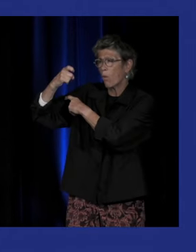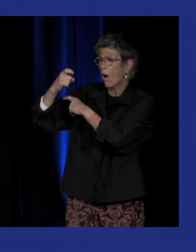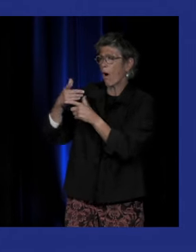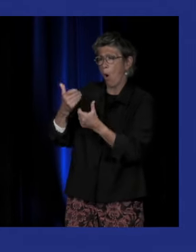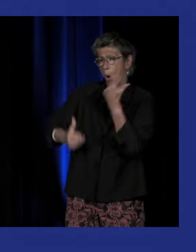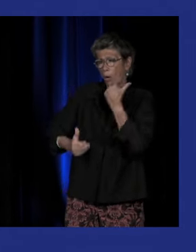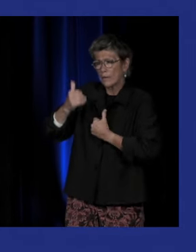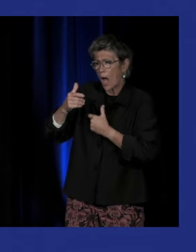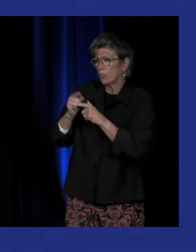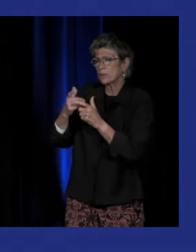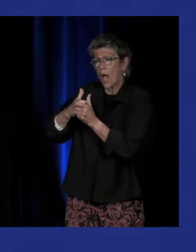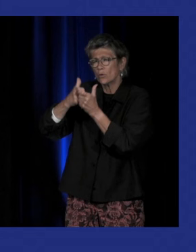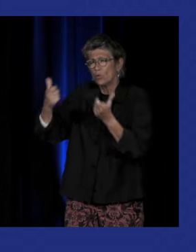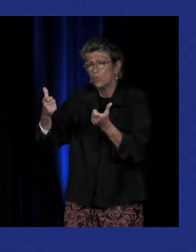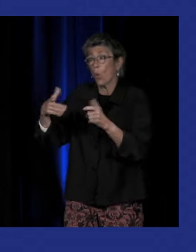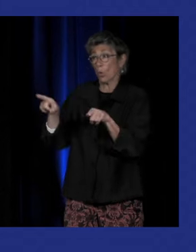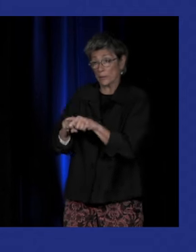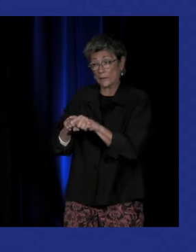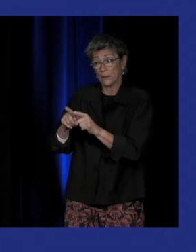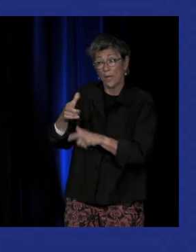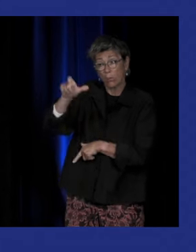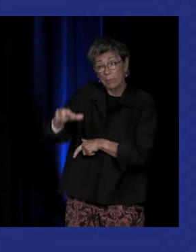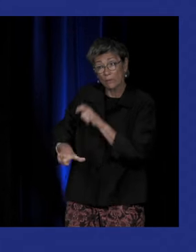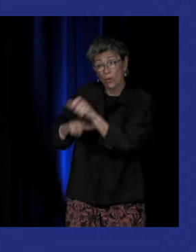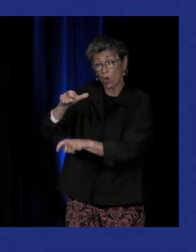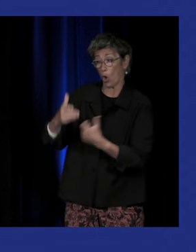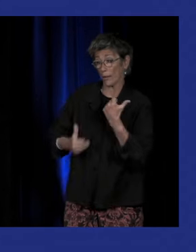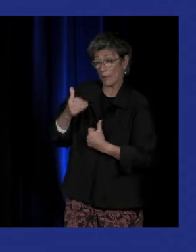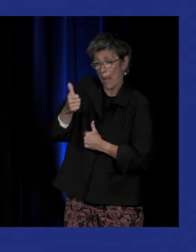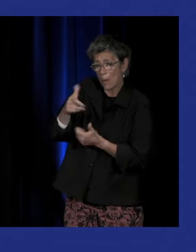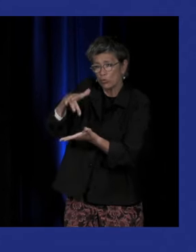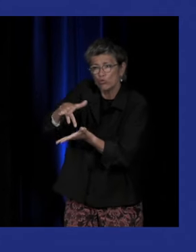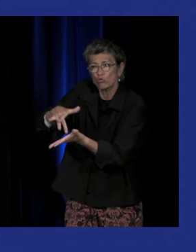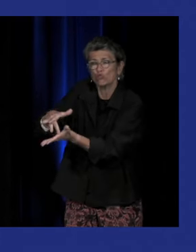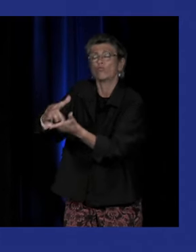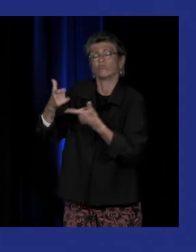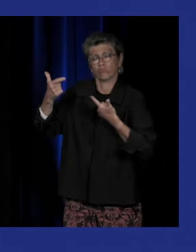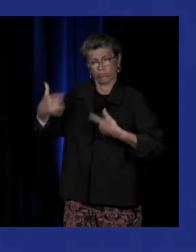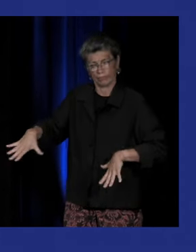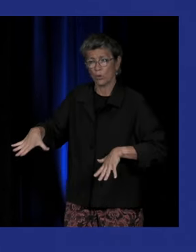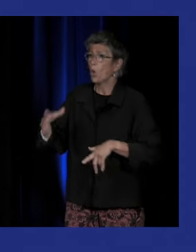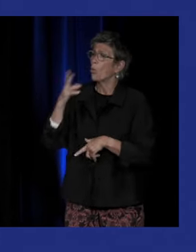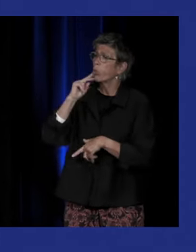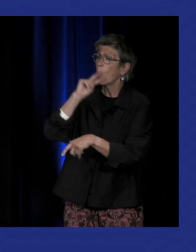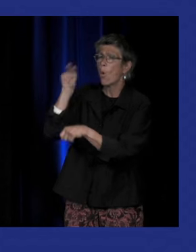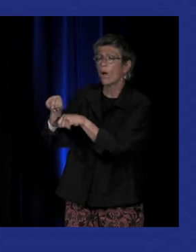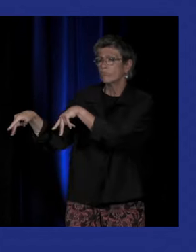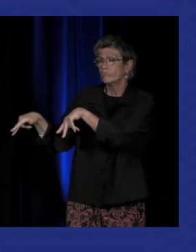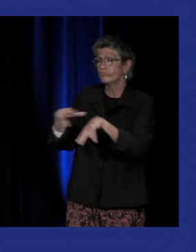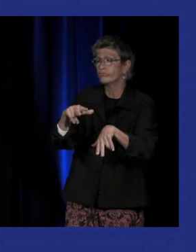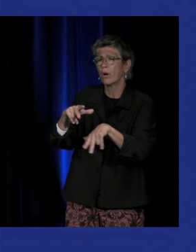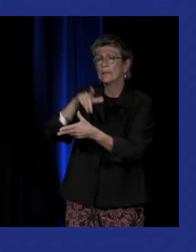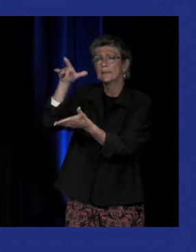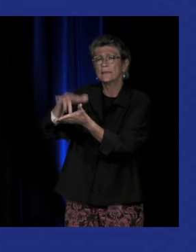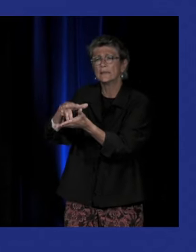puis de parler de l'expérience des personnes handicapées. Ces deux soirées sont désormais en ligne et vous pouvez les voir ou les revoir sur le